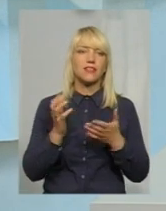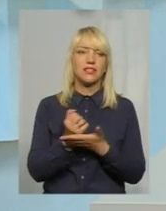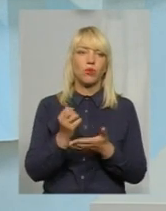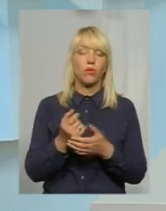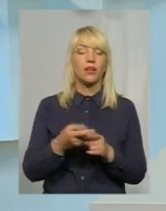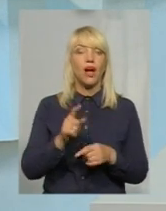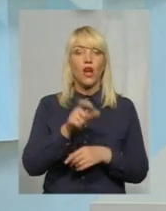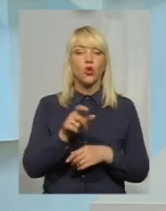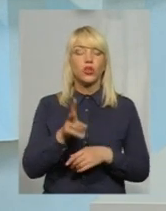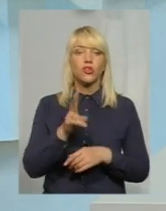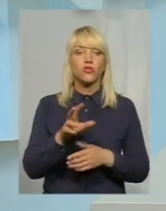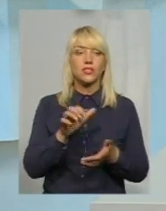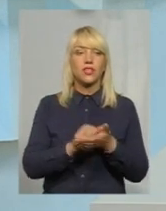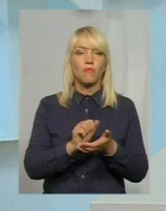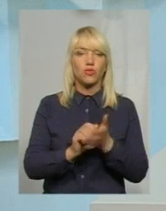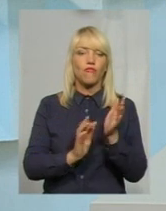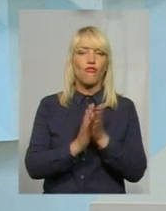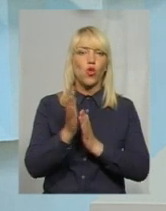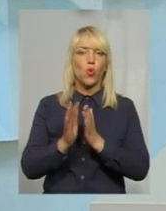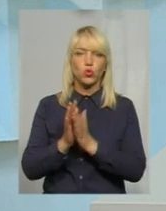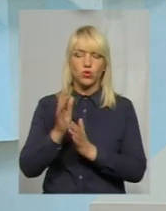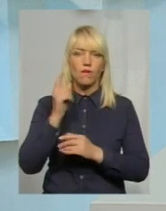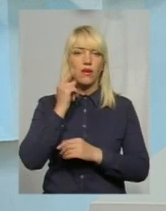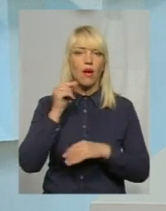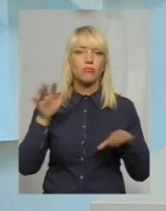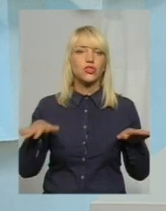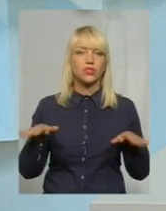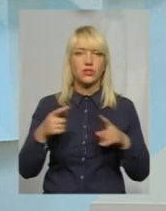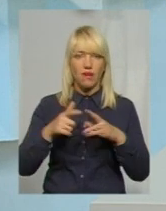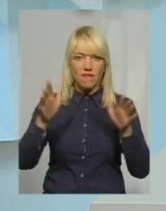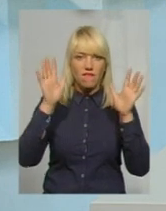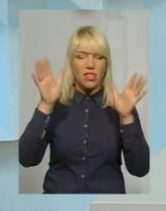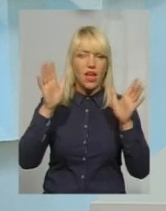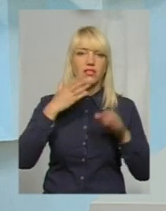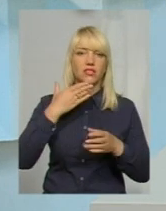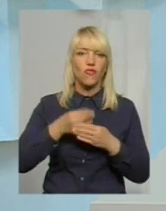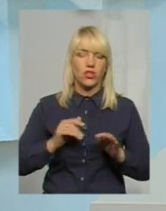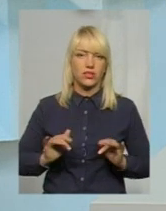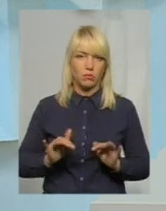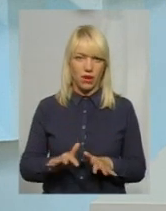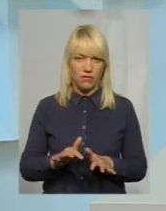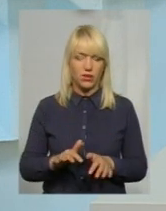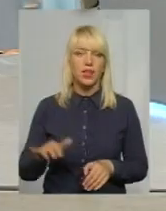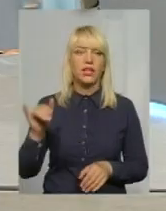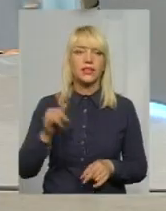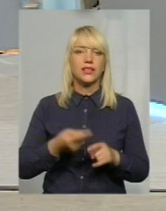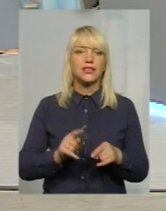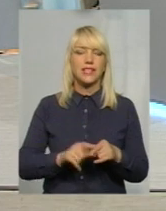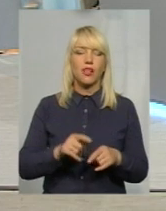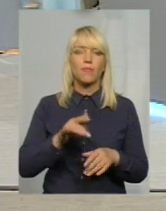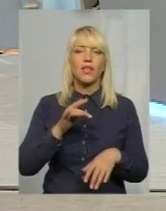Ці люди, які займаються вирощенням бджіл, це фанати своєї справи, і це